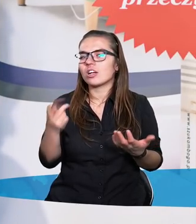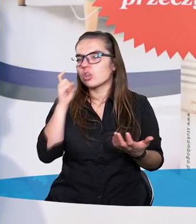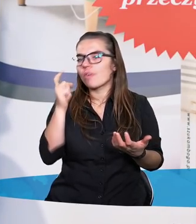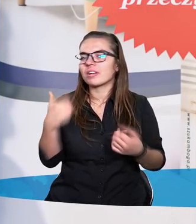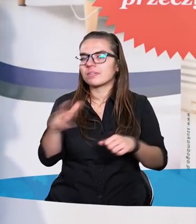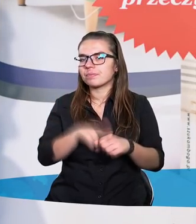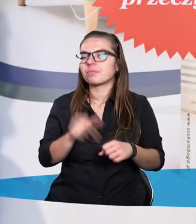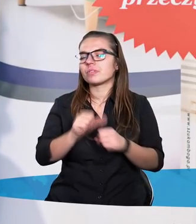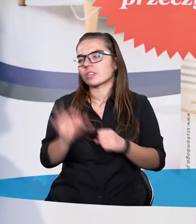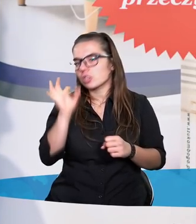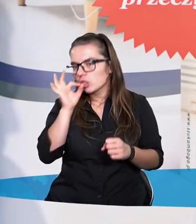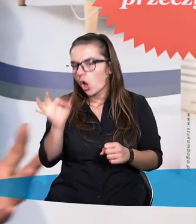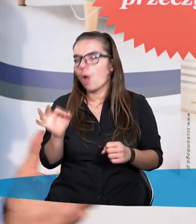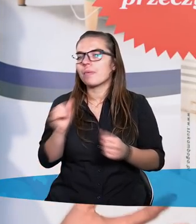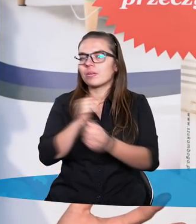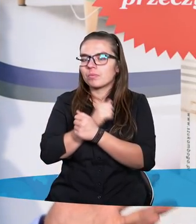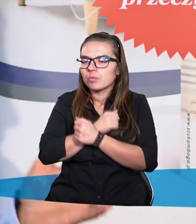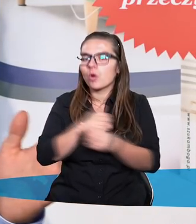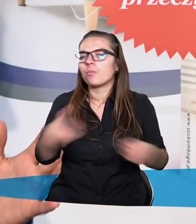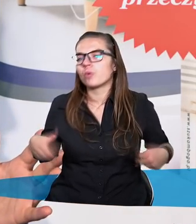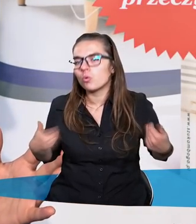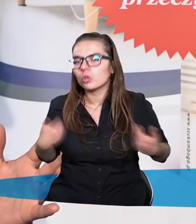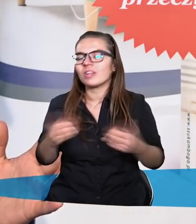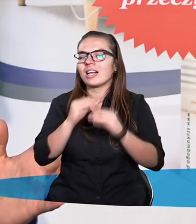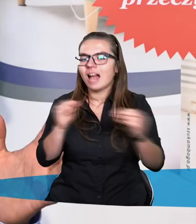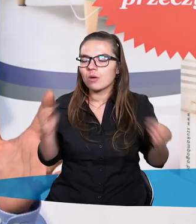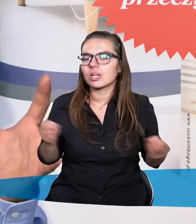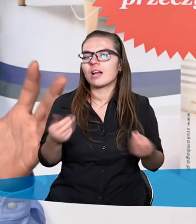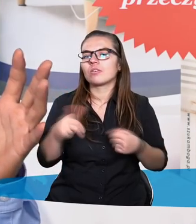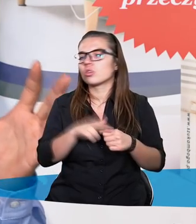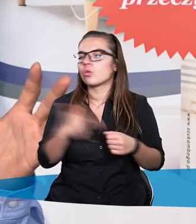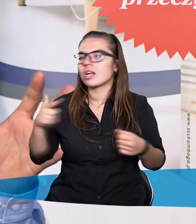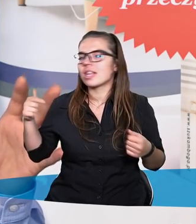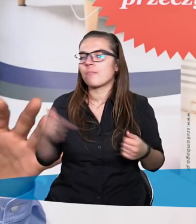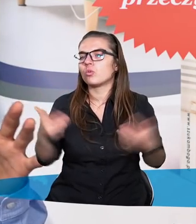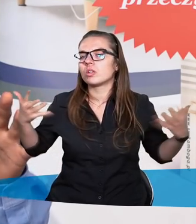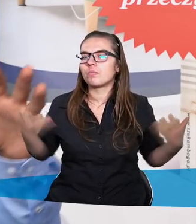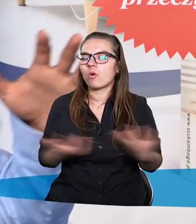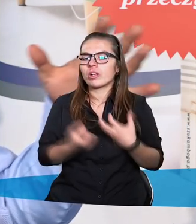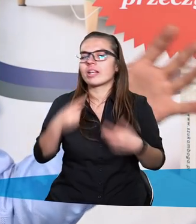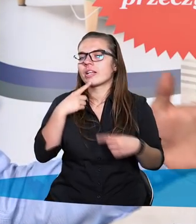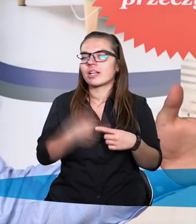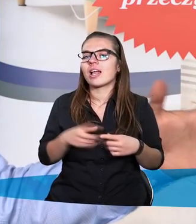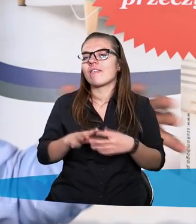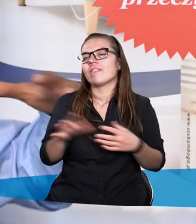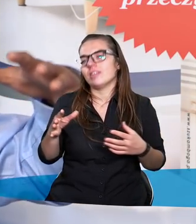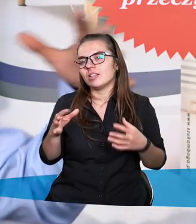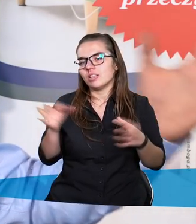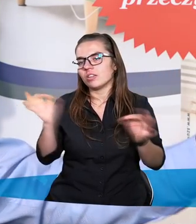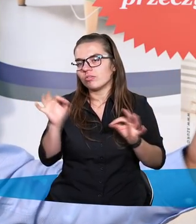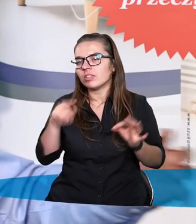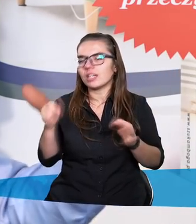człowieka, który jest cieślą, który jest uzdrowicielem, nauczycielem, który nie musi podejmować decyzji w skali